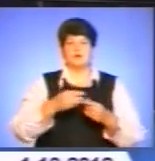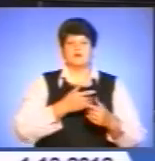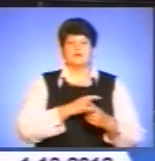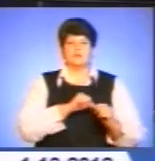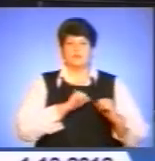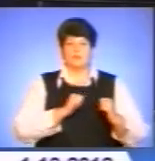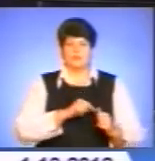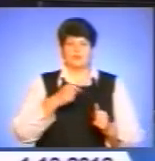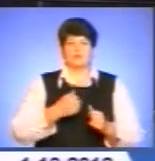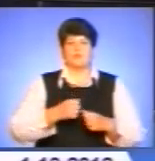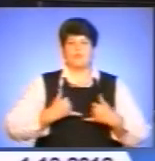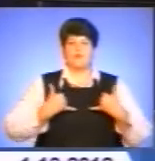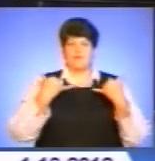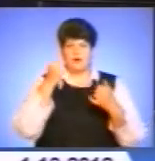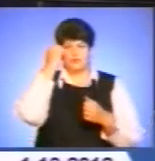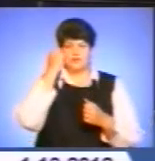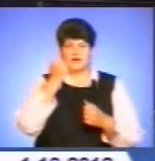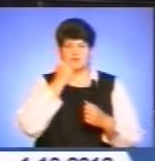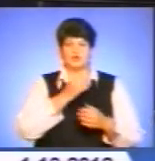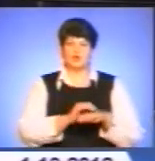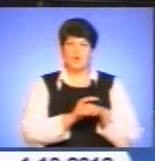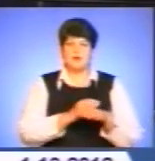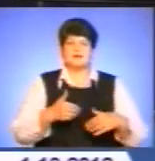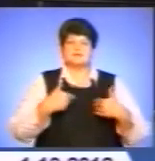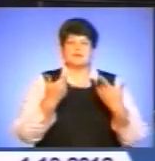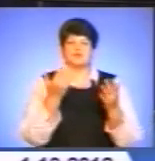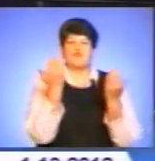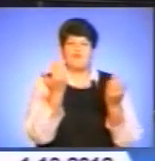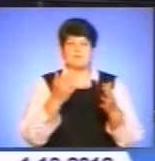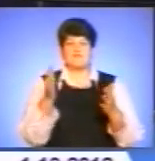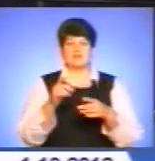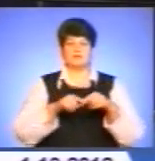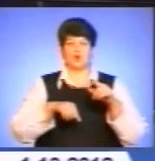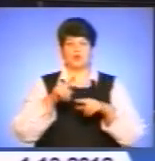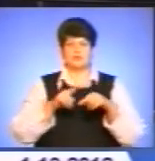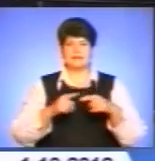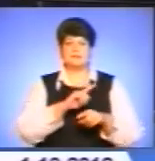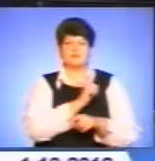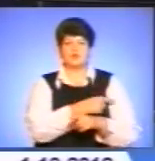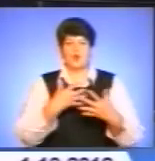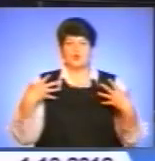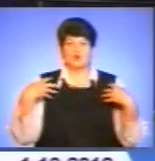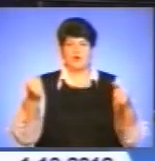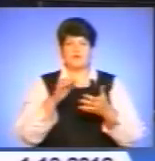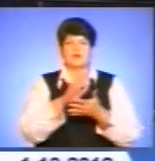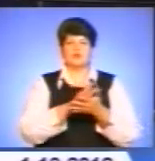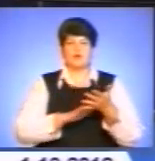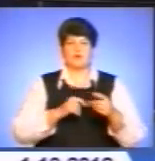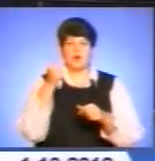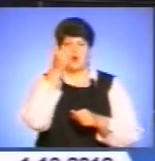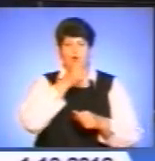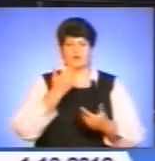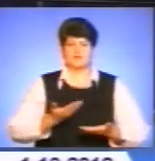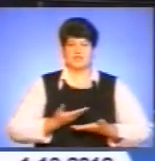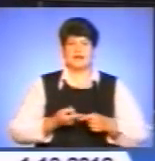самовідданість та жертовність. Добра і затишку вам та вашим родинам. Місного здоров'я, довгих і щасливих років життя. Це